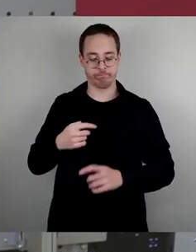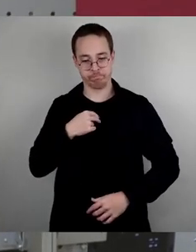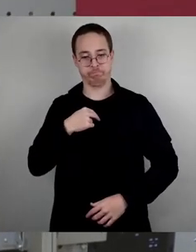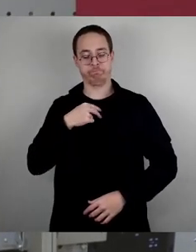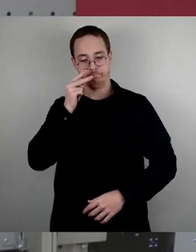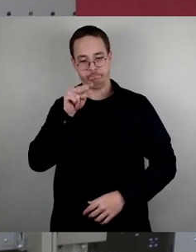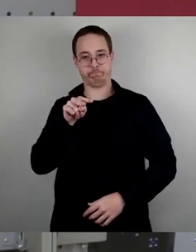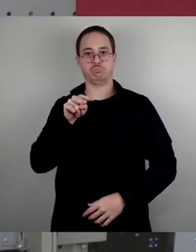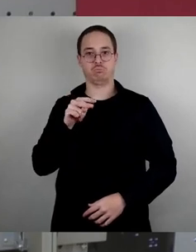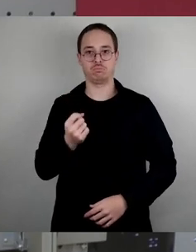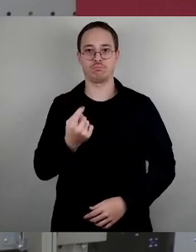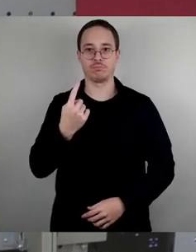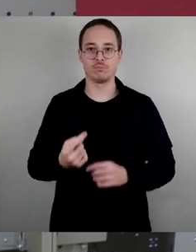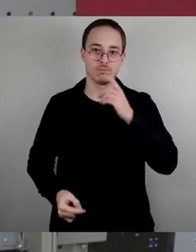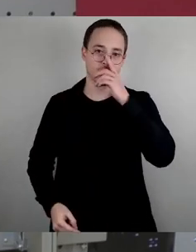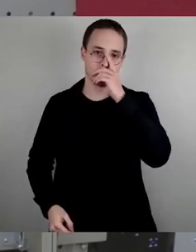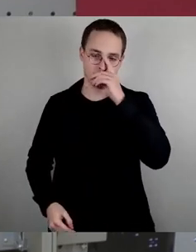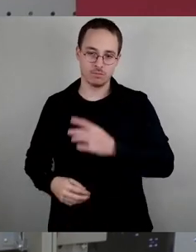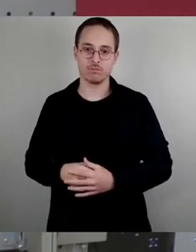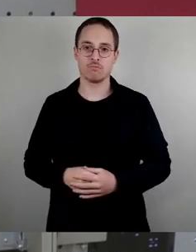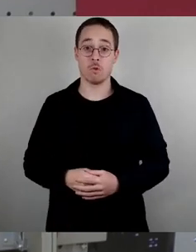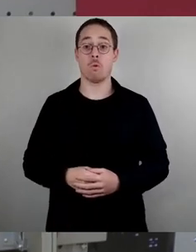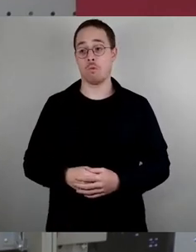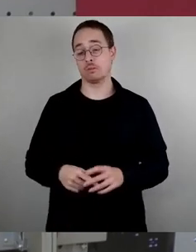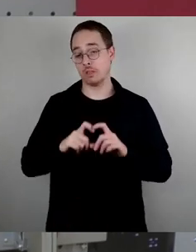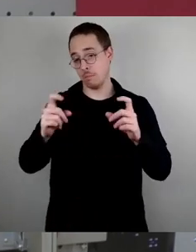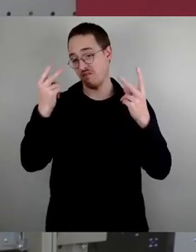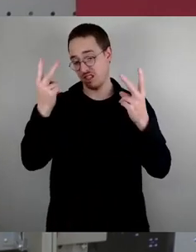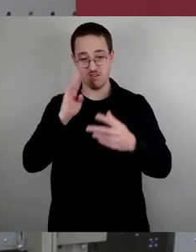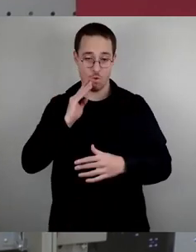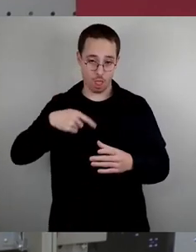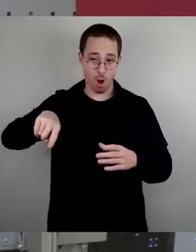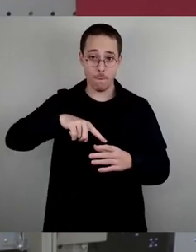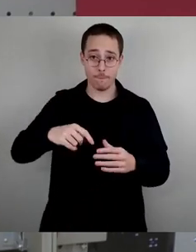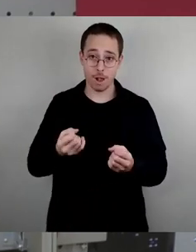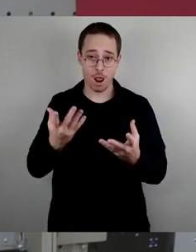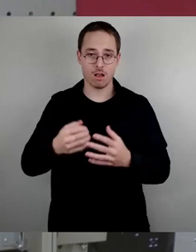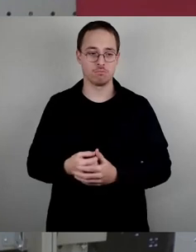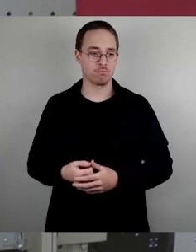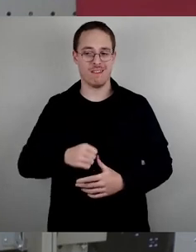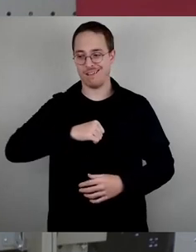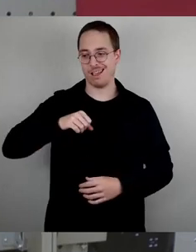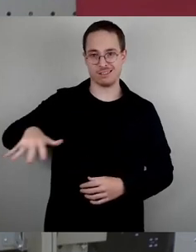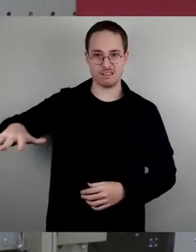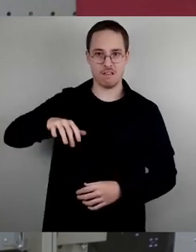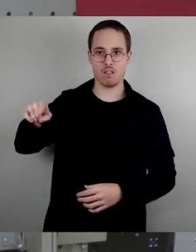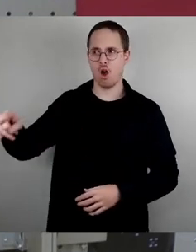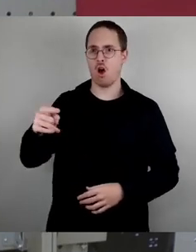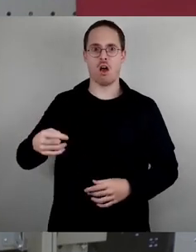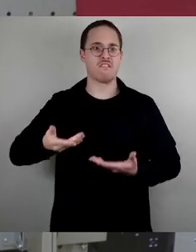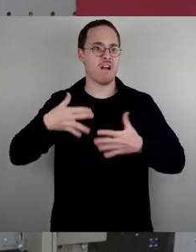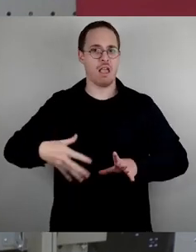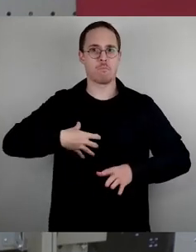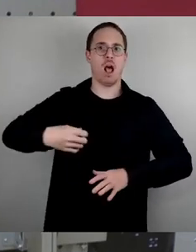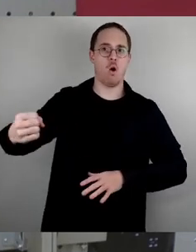sehr wichtig ist. Wir hören hier von der rechtskonservativen Seite Begriffe wie Freiheitsberaubung und Gängelung. Wir hören